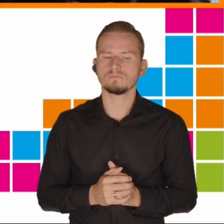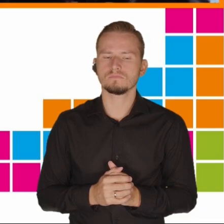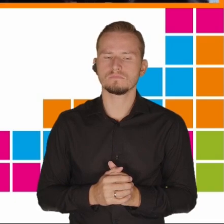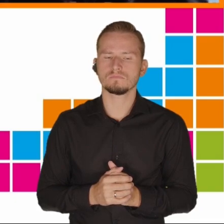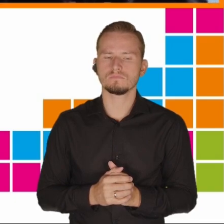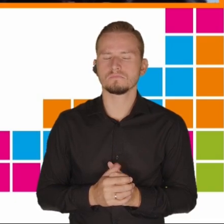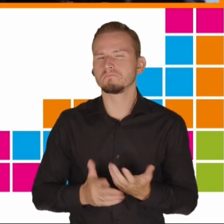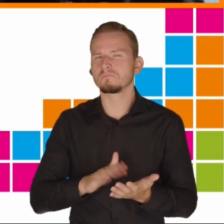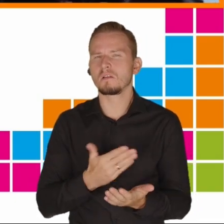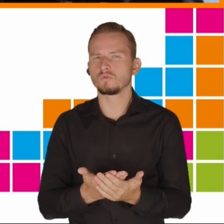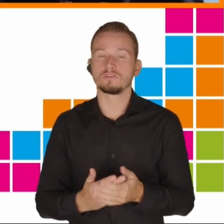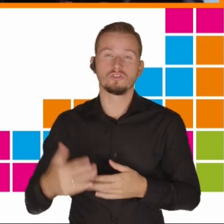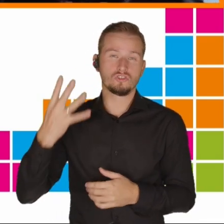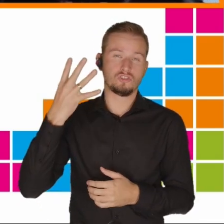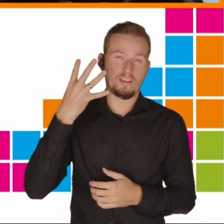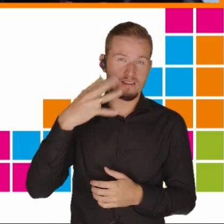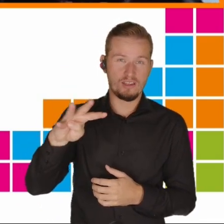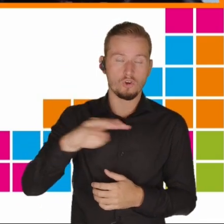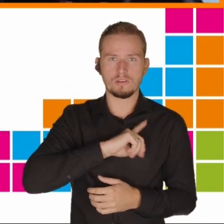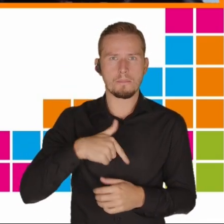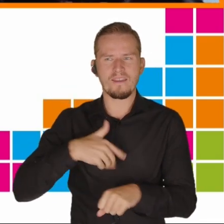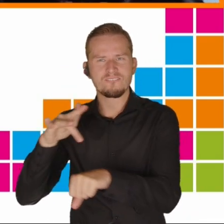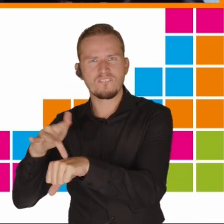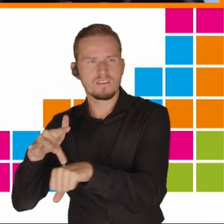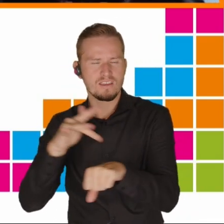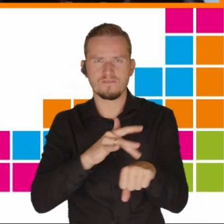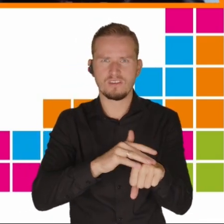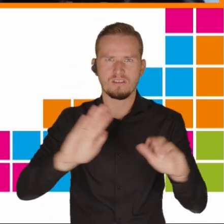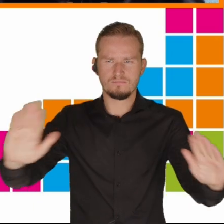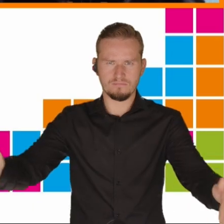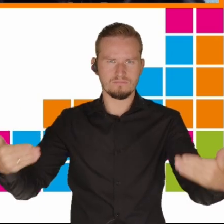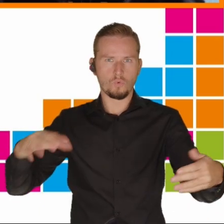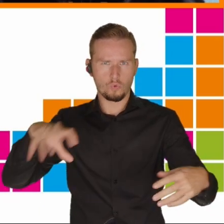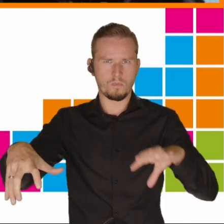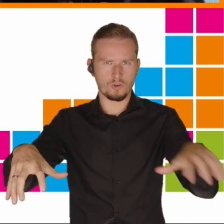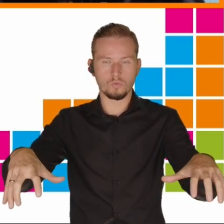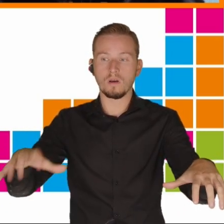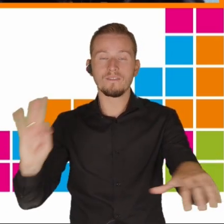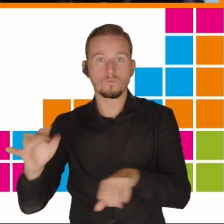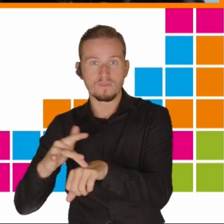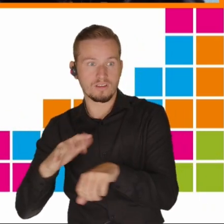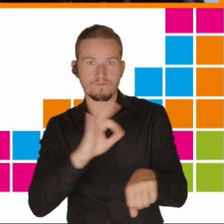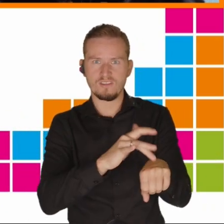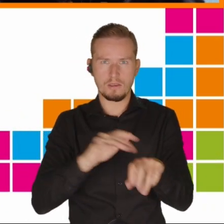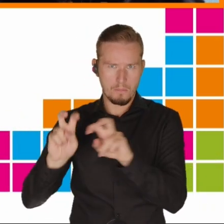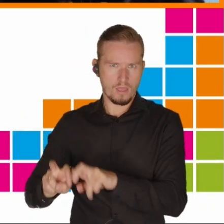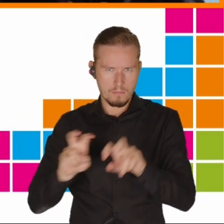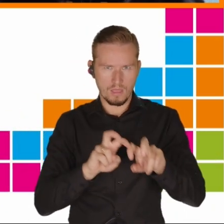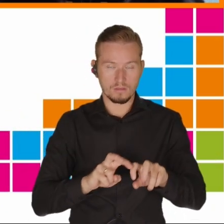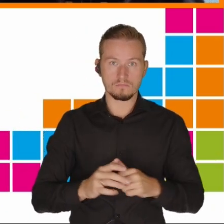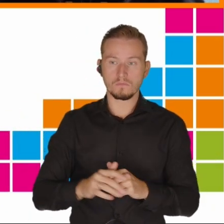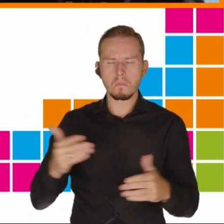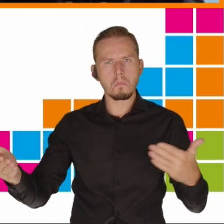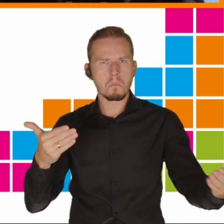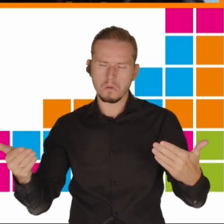załóżmy w czterech tygodniach porównujemy wyniki badań osób z obu grup. Wtedy jesteśmy w stanie